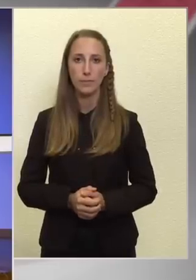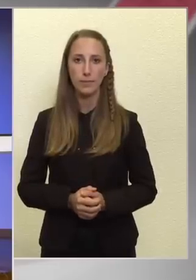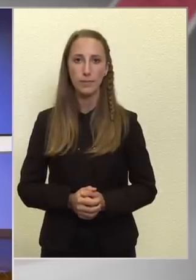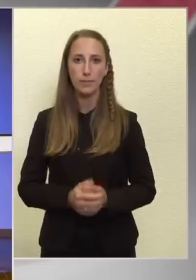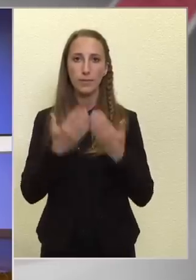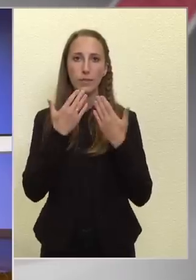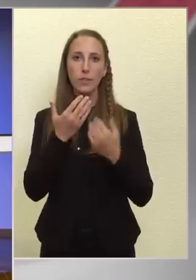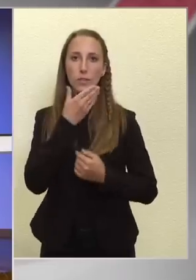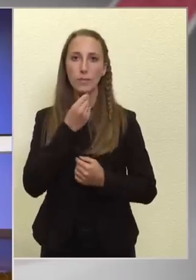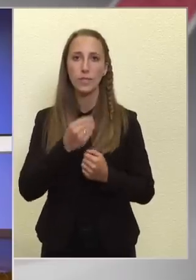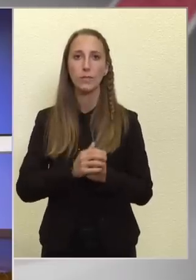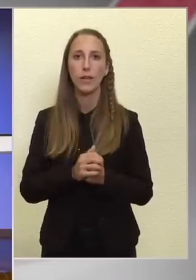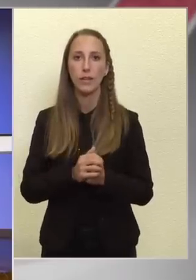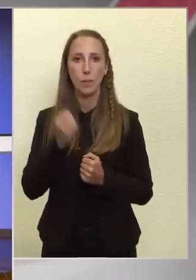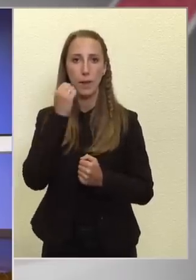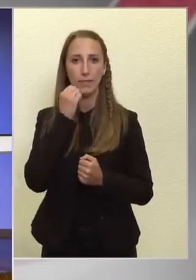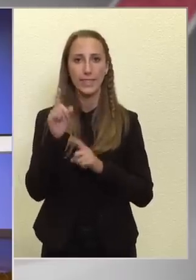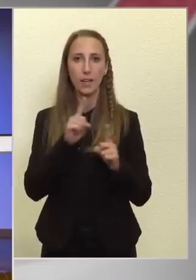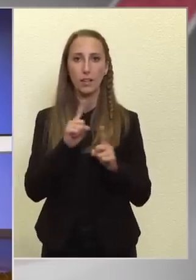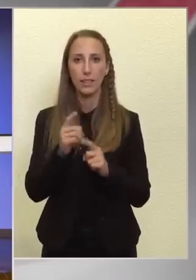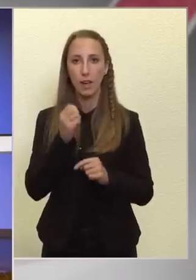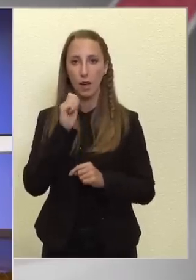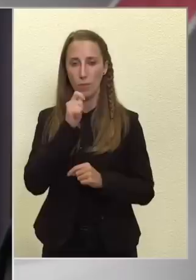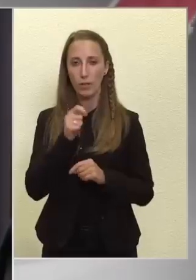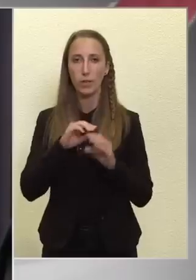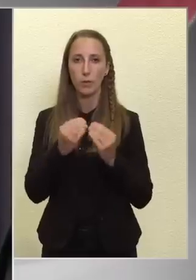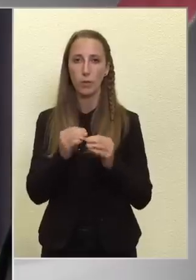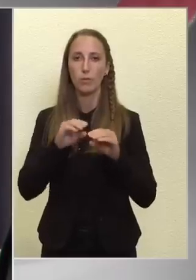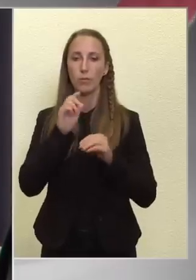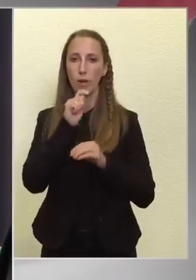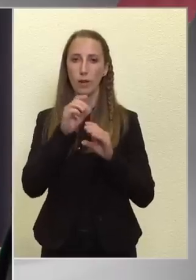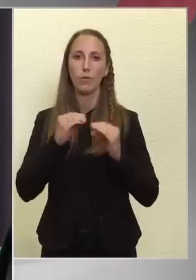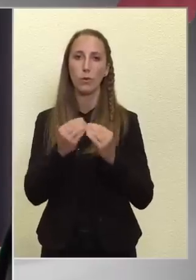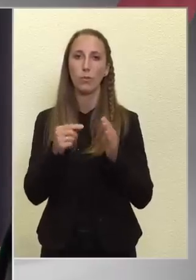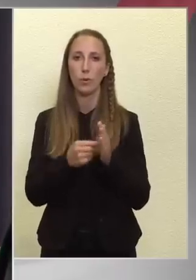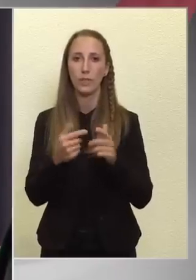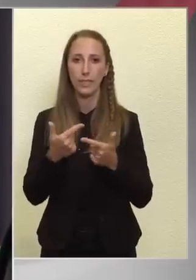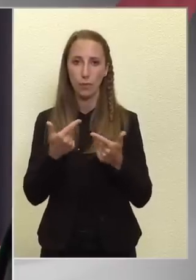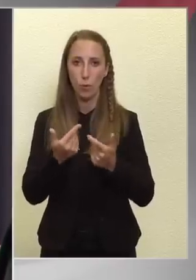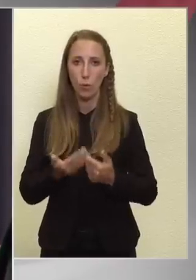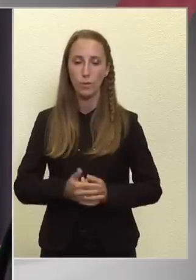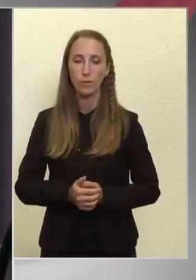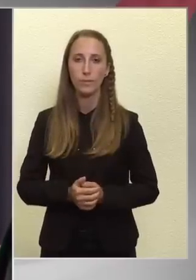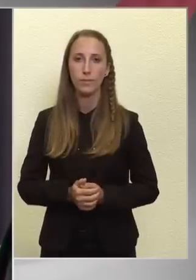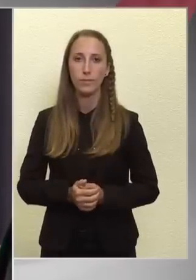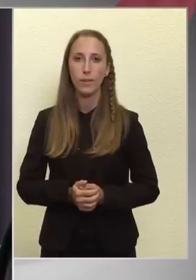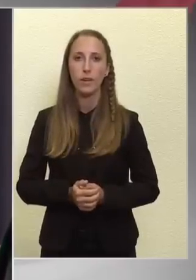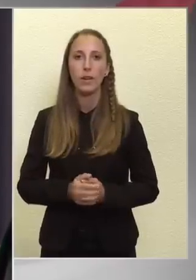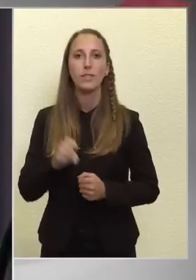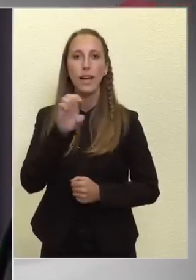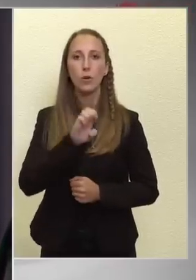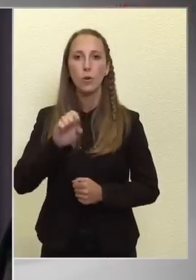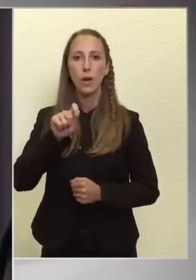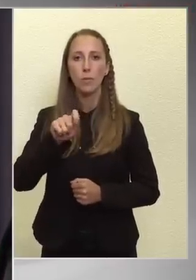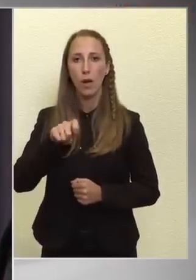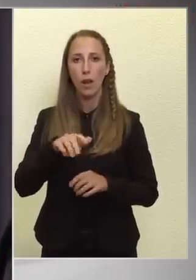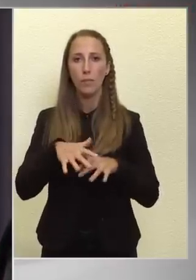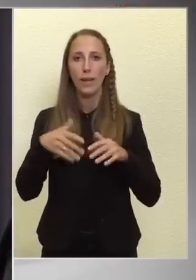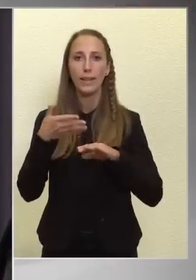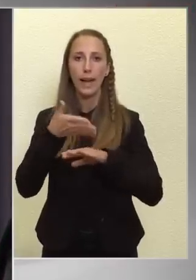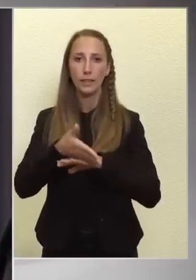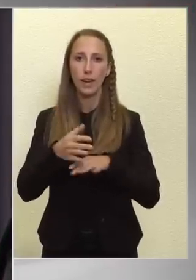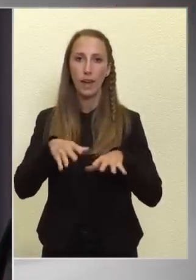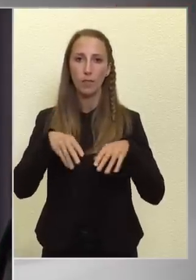Köszönöm szépen, Medvec Katilla, Magyar Fórum, magyarforum.info. Az Európai Parlament által